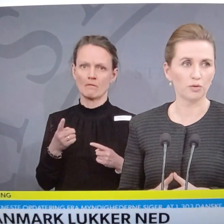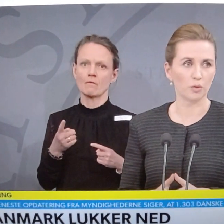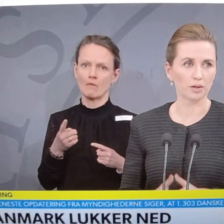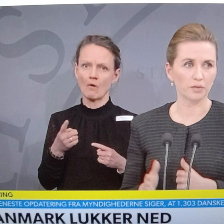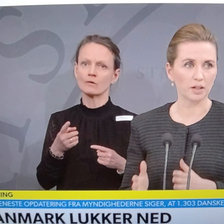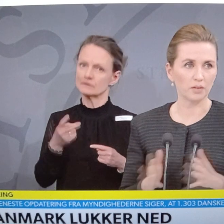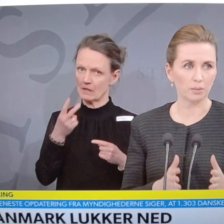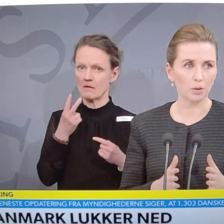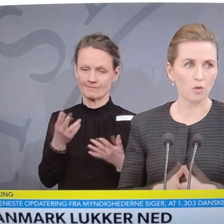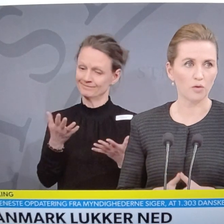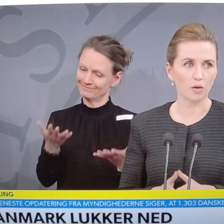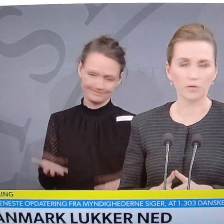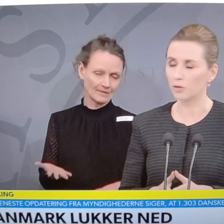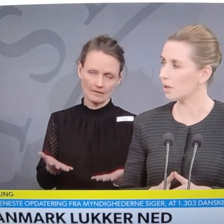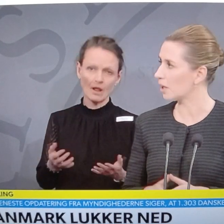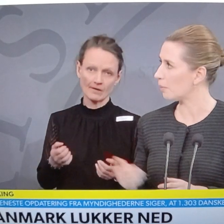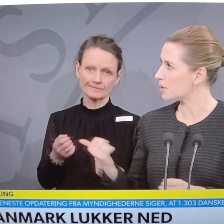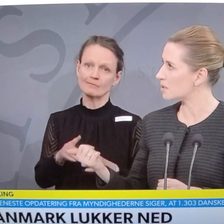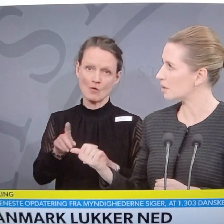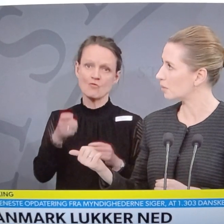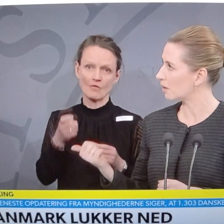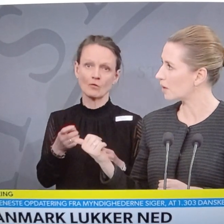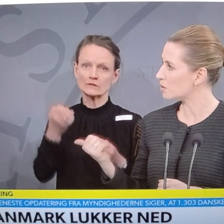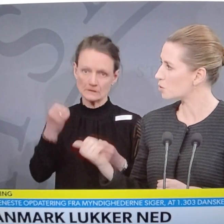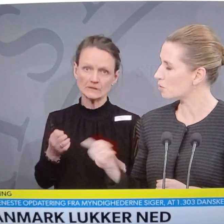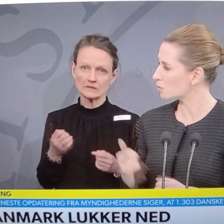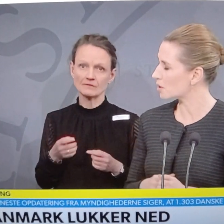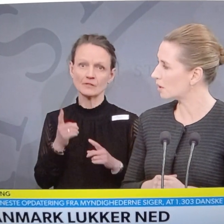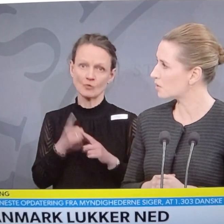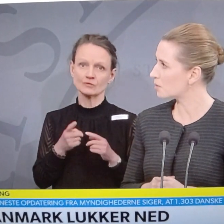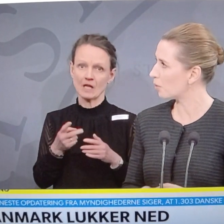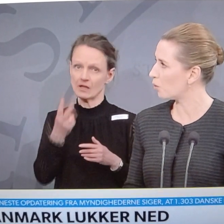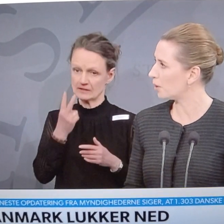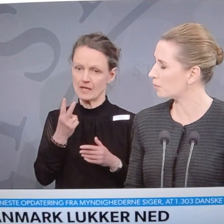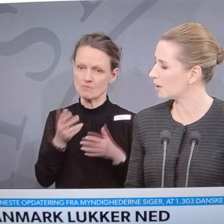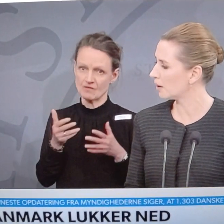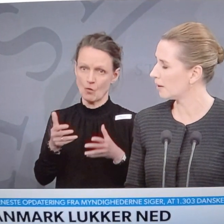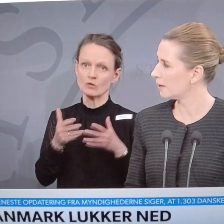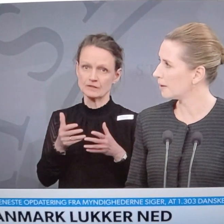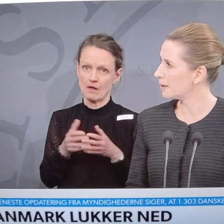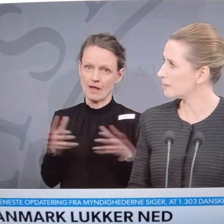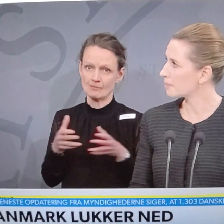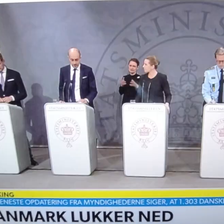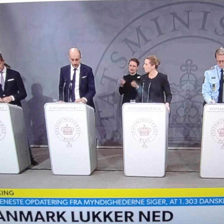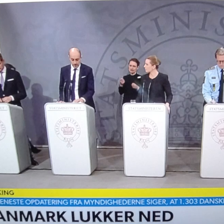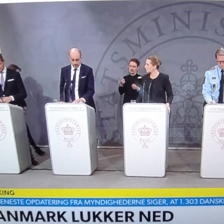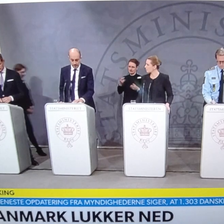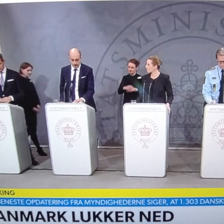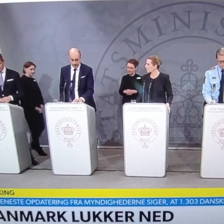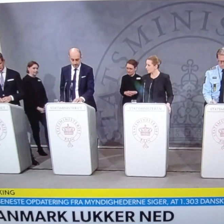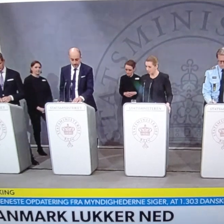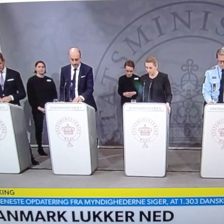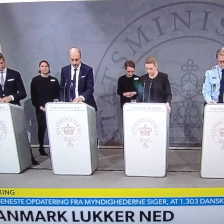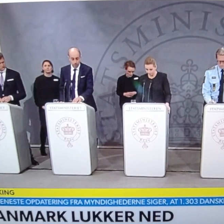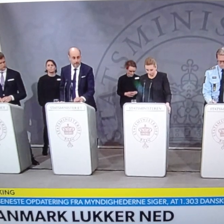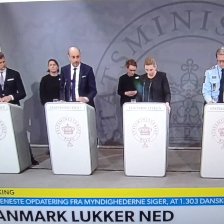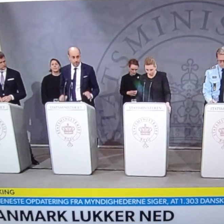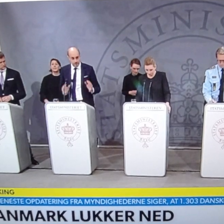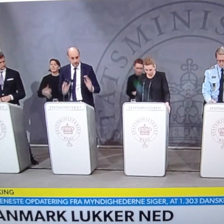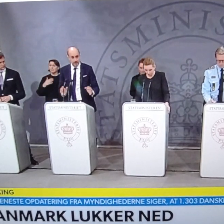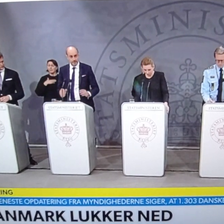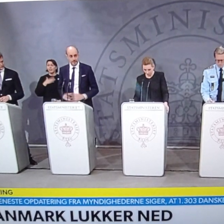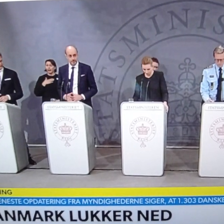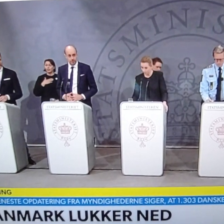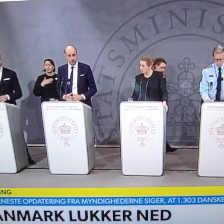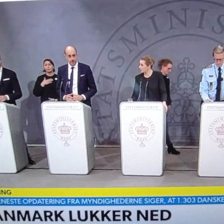udfordret, fordi vi har behov for overflygtelige kapacitet. Men det kan være sundhedsmæssigt at sige på ord mere om det. Ja, det vil jeg gerne. Det er lovbehandling, som vi